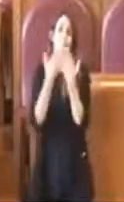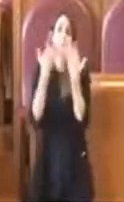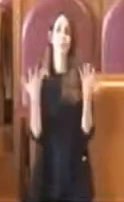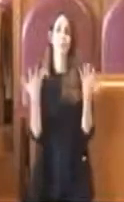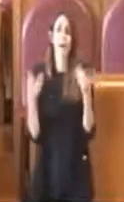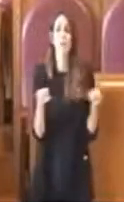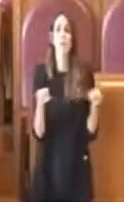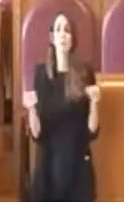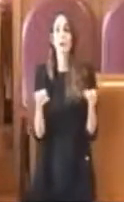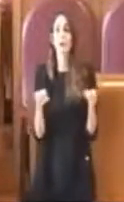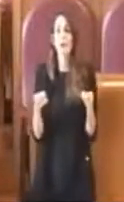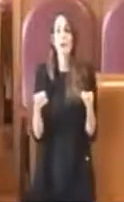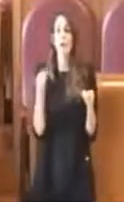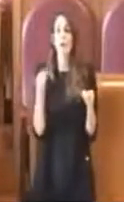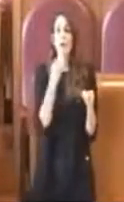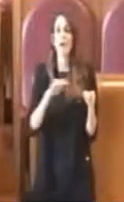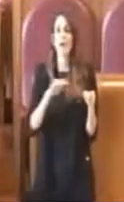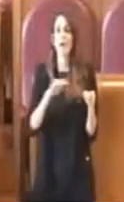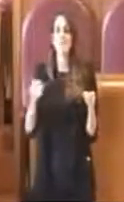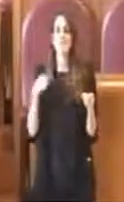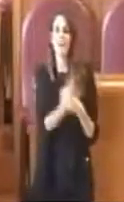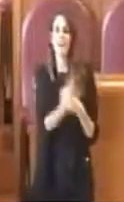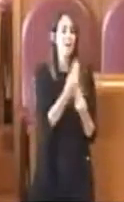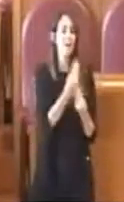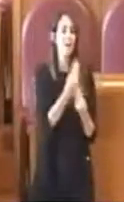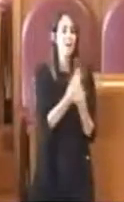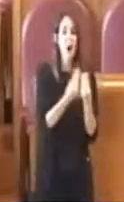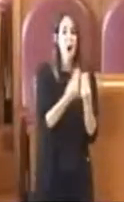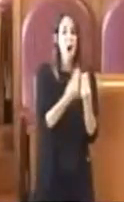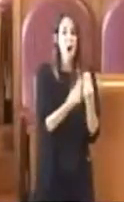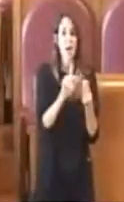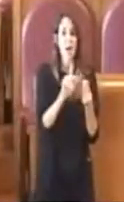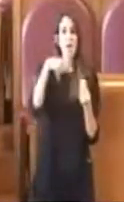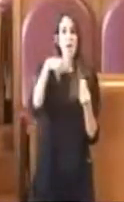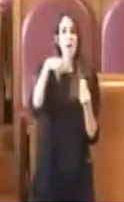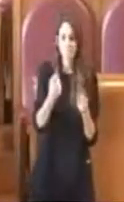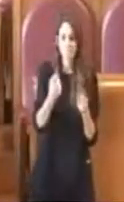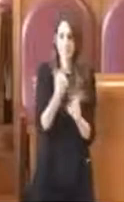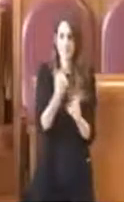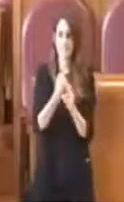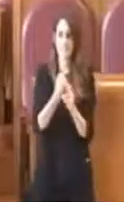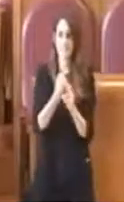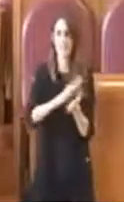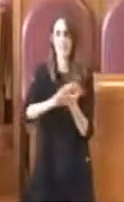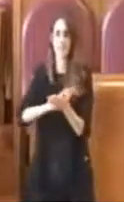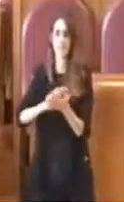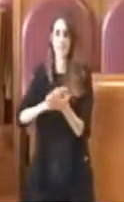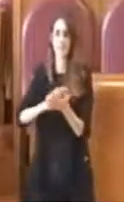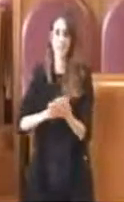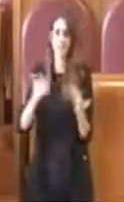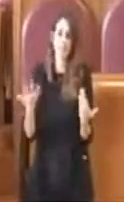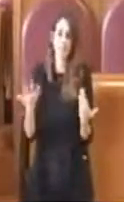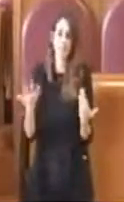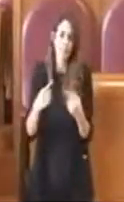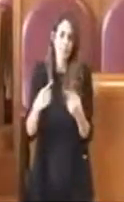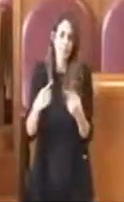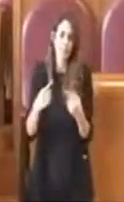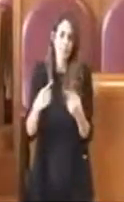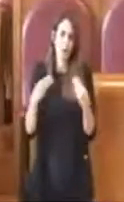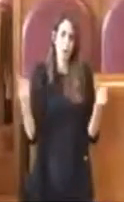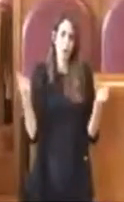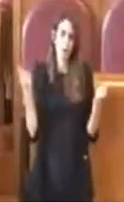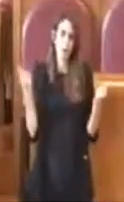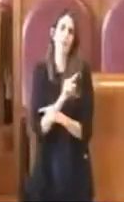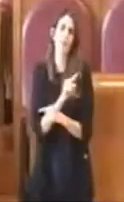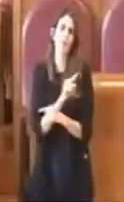utilizzata, poi il giorno dopo deve intervenire un'attività di sanificazione, questo purtroppo è molto difficile e